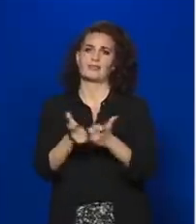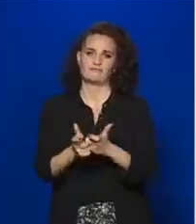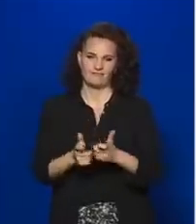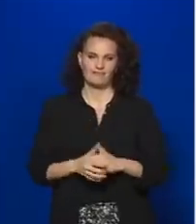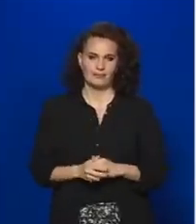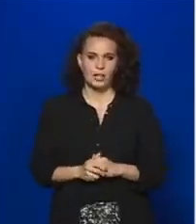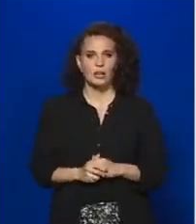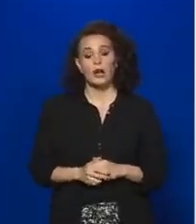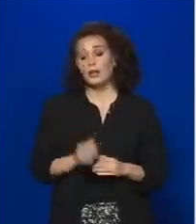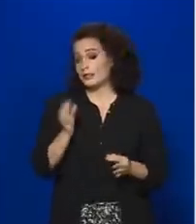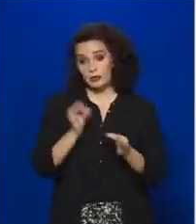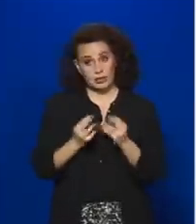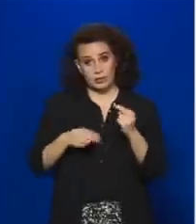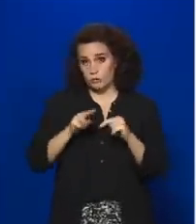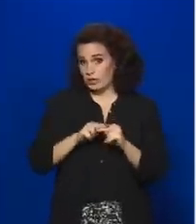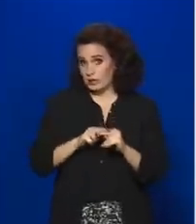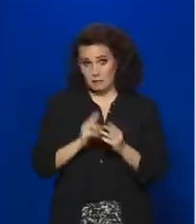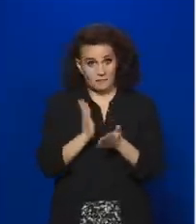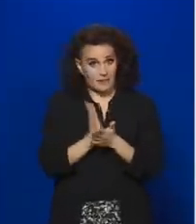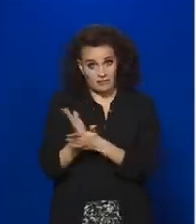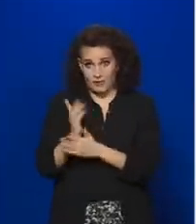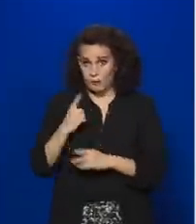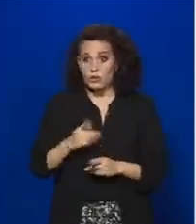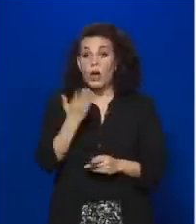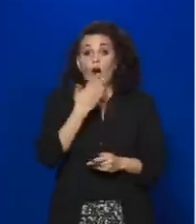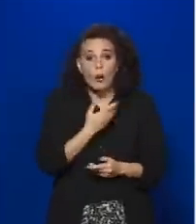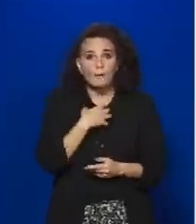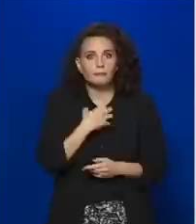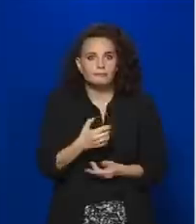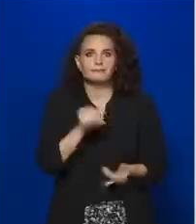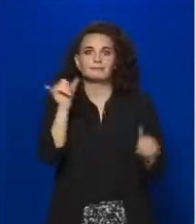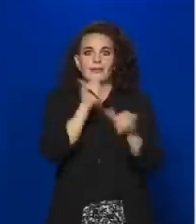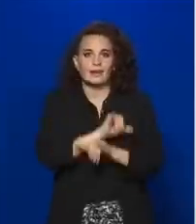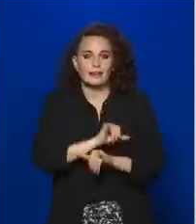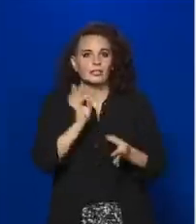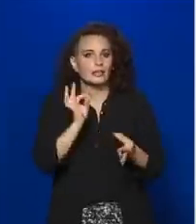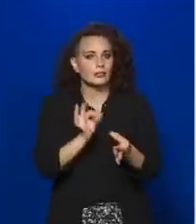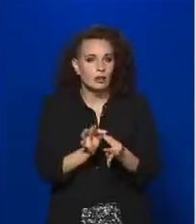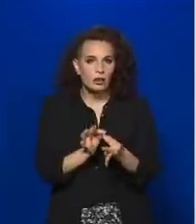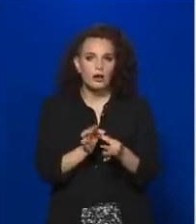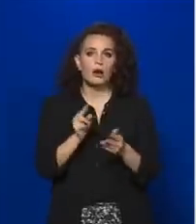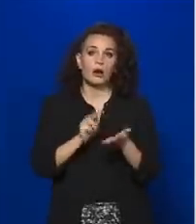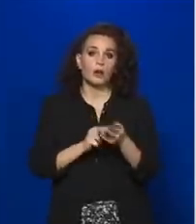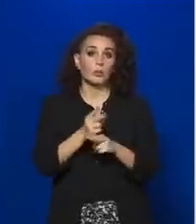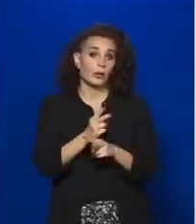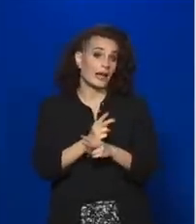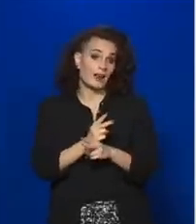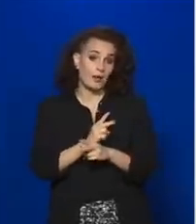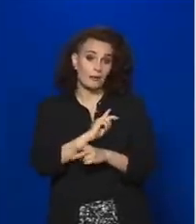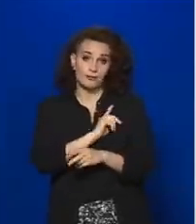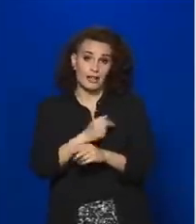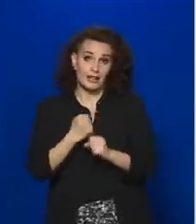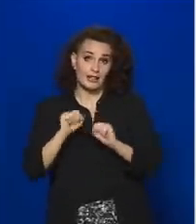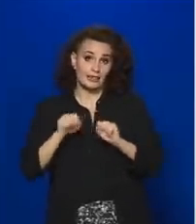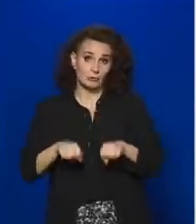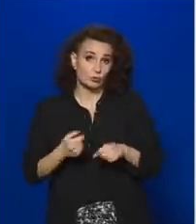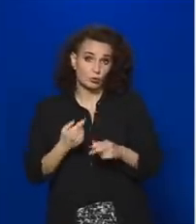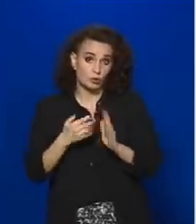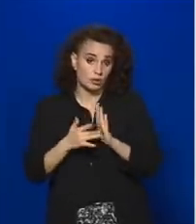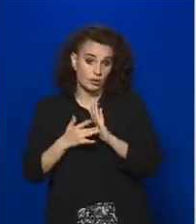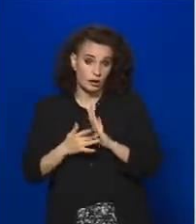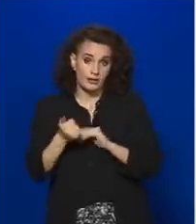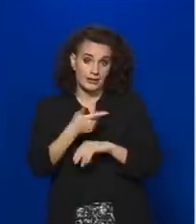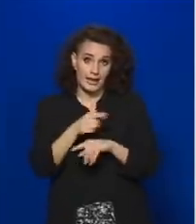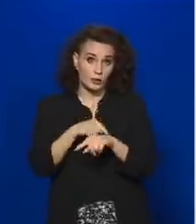nagyon nagy többségében így volt, hogyha valahol pedig tévedés történt, akkor ez egyébként a jogállam erejét mutatja, hogy néhány órán belül az